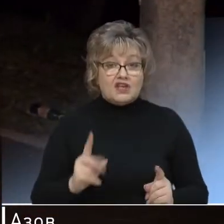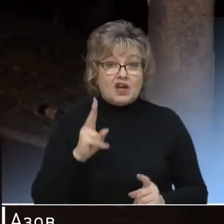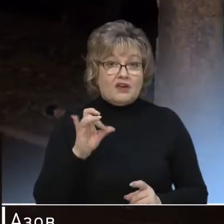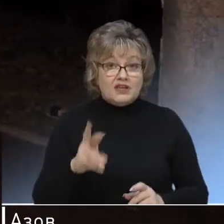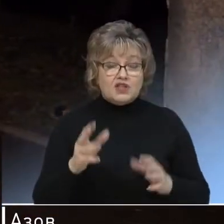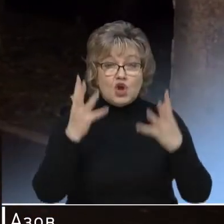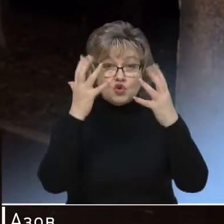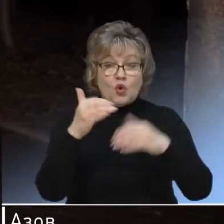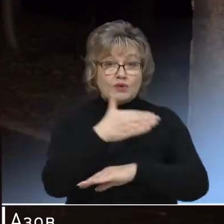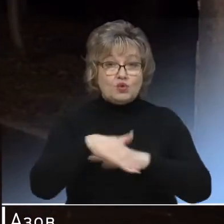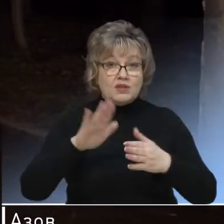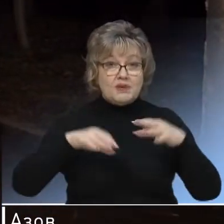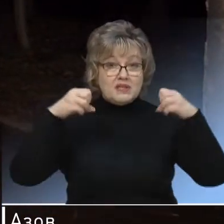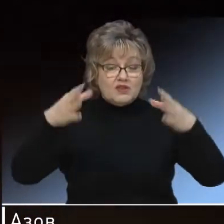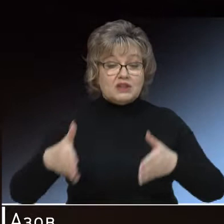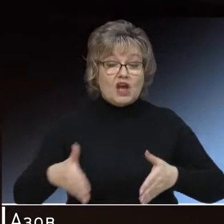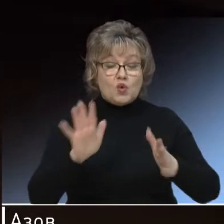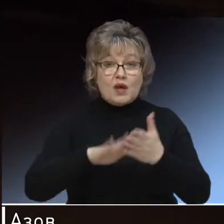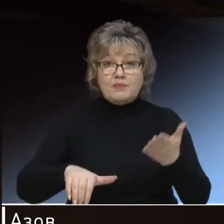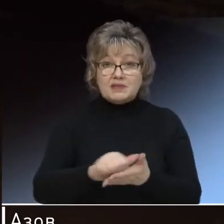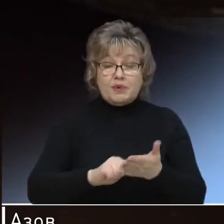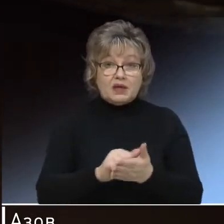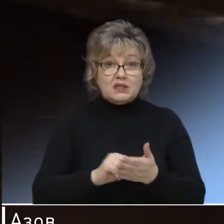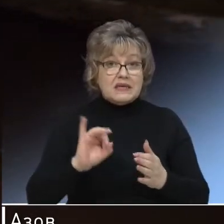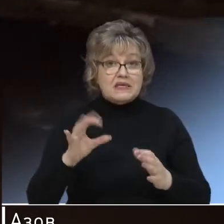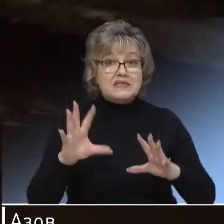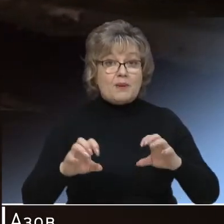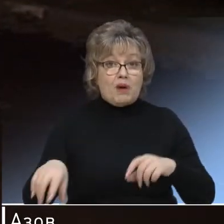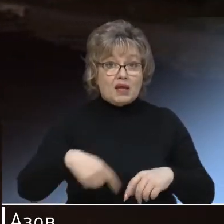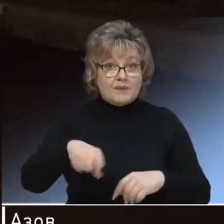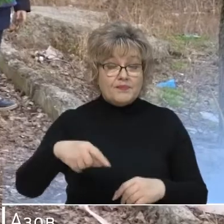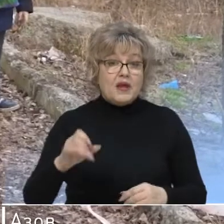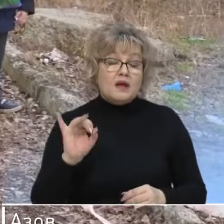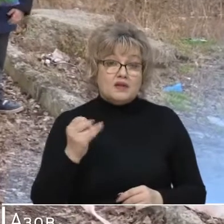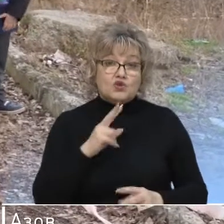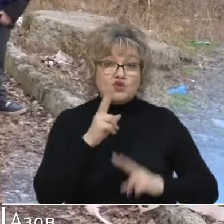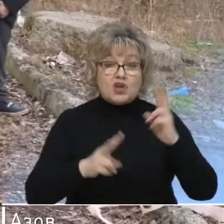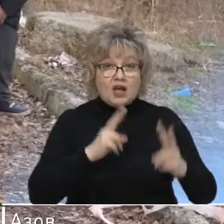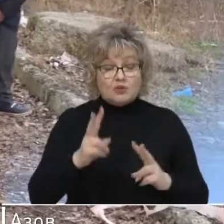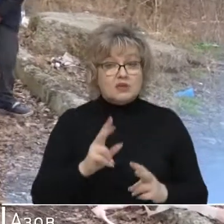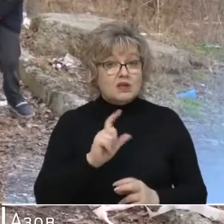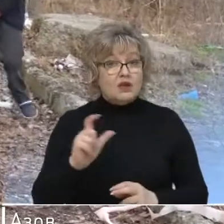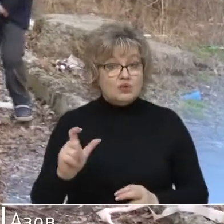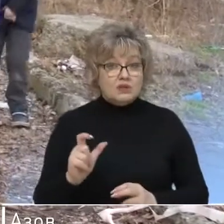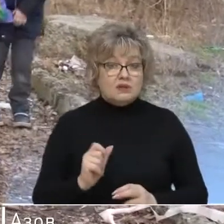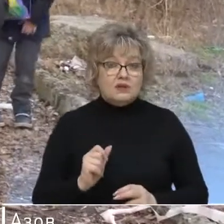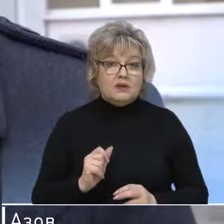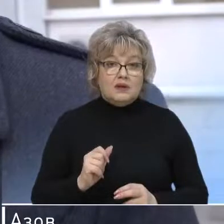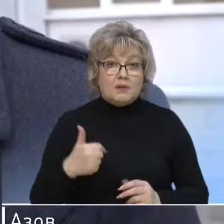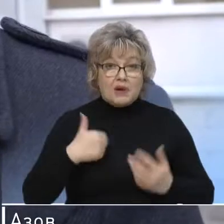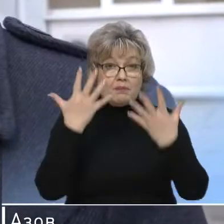квест. Темная улица без освещения, дорога без покрытия и бродячие собаки. Вот на что жалуются люди. мы по темноте за детьми бегаем.